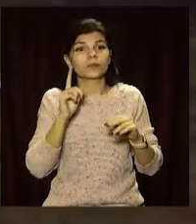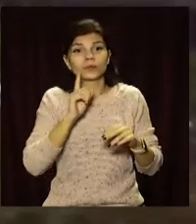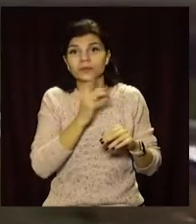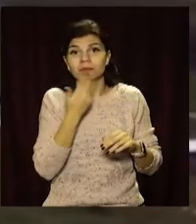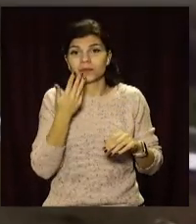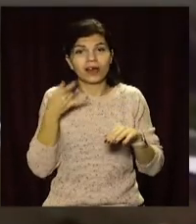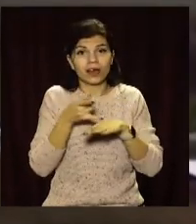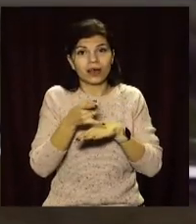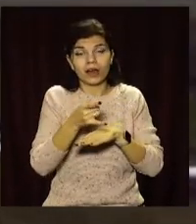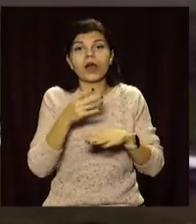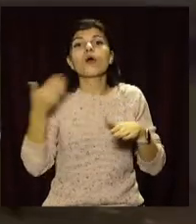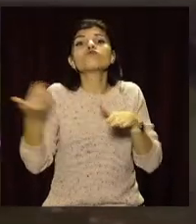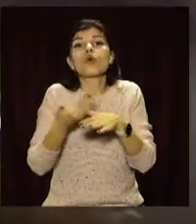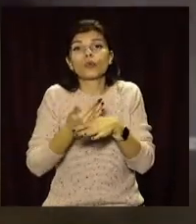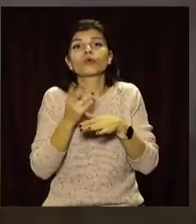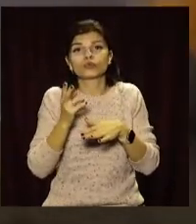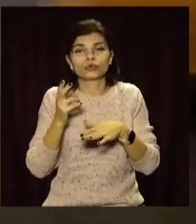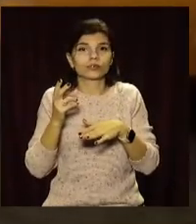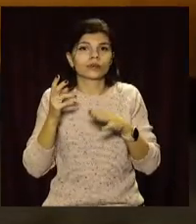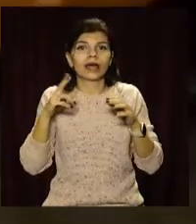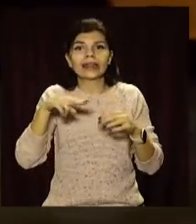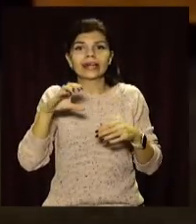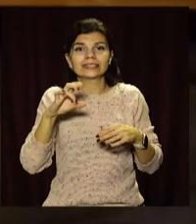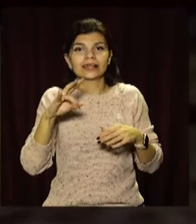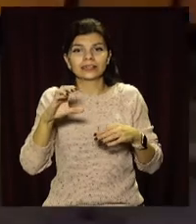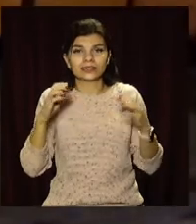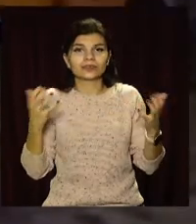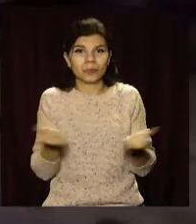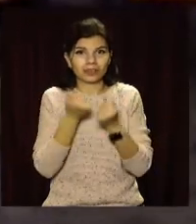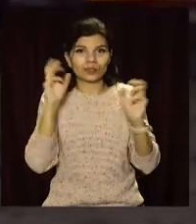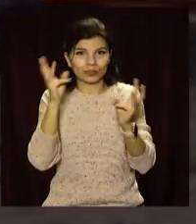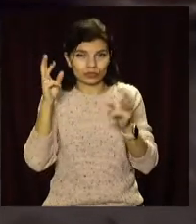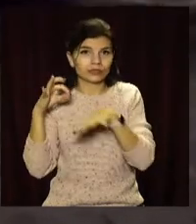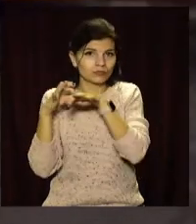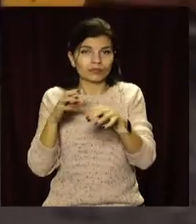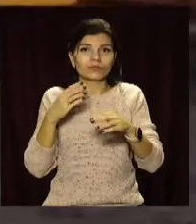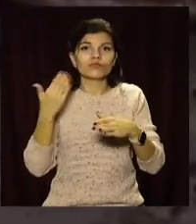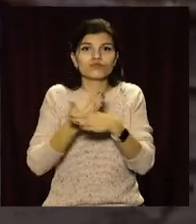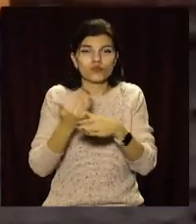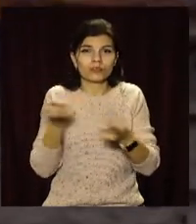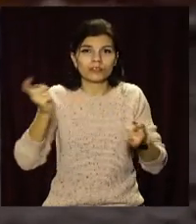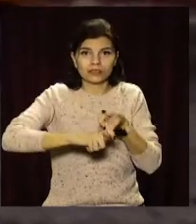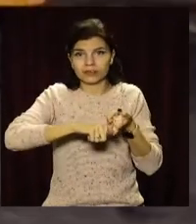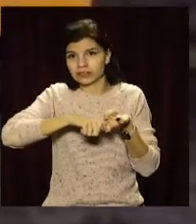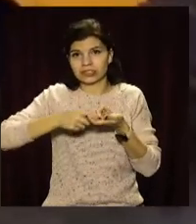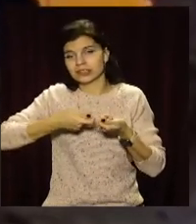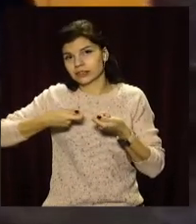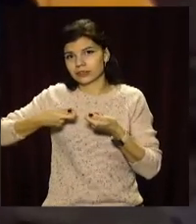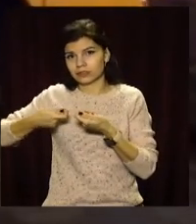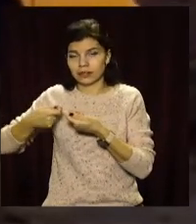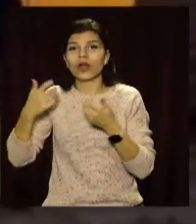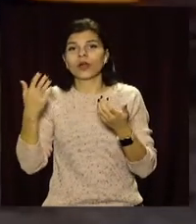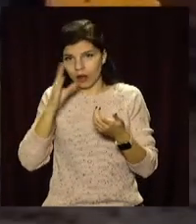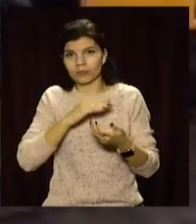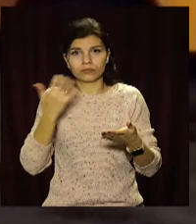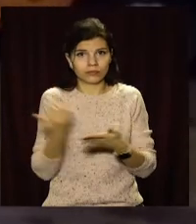закладу. На поміч кермувальнику проїхали ДСНСники. За допомогою буксирувального тросу їм вдалося дістати шкільний